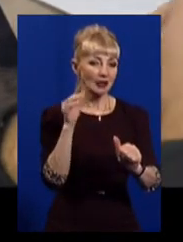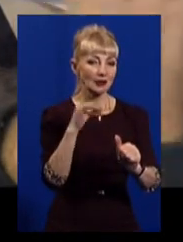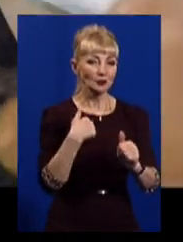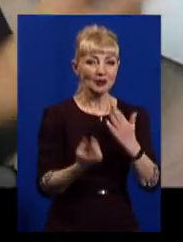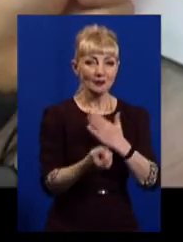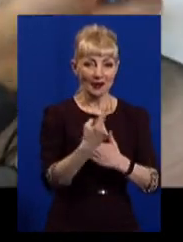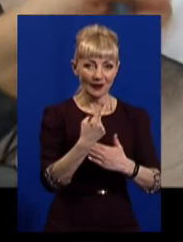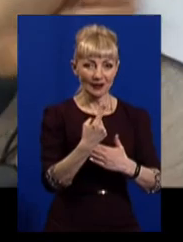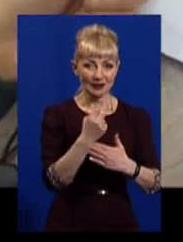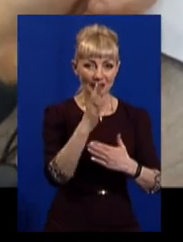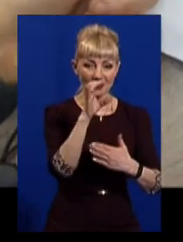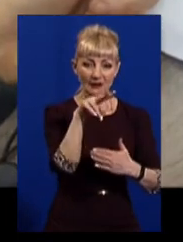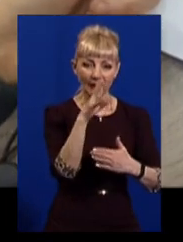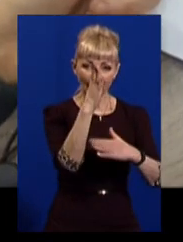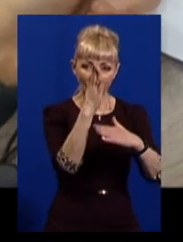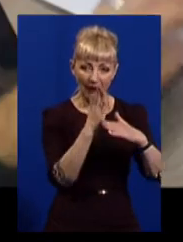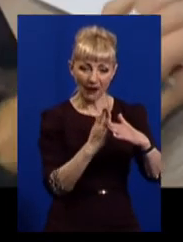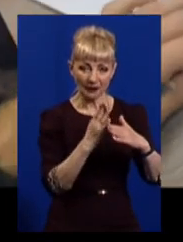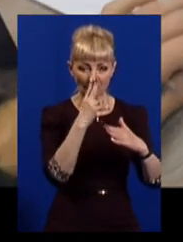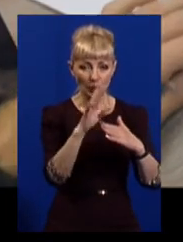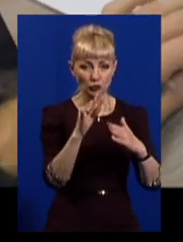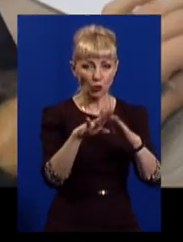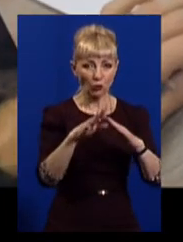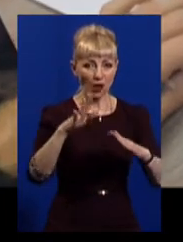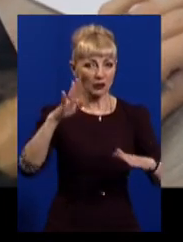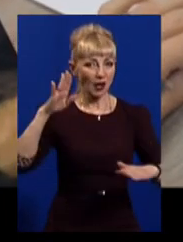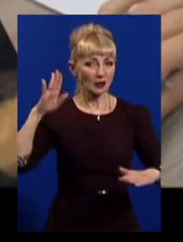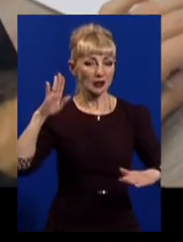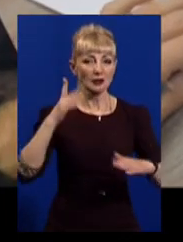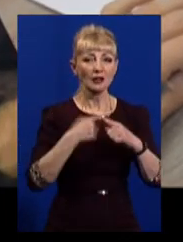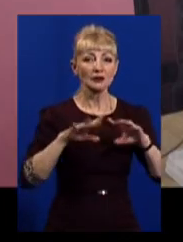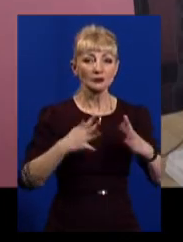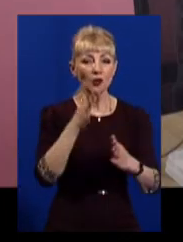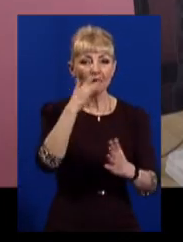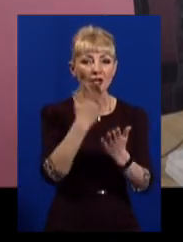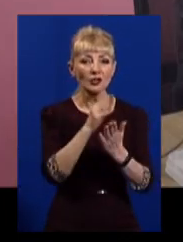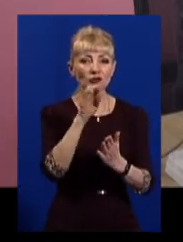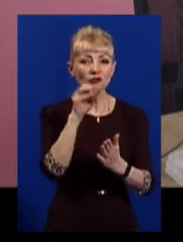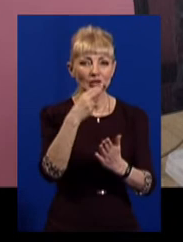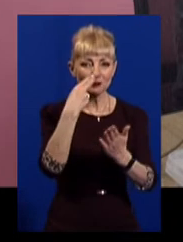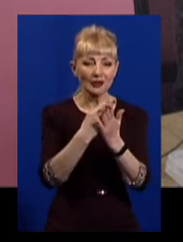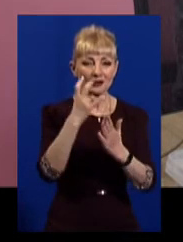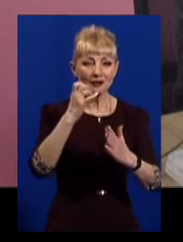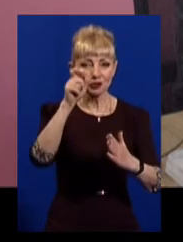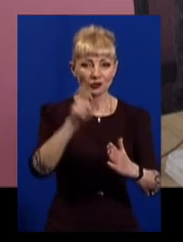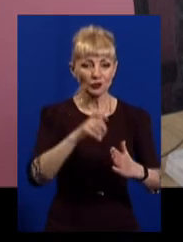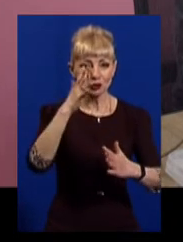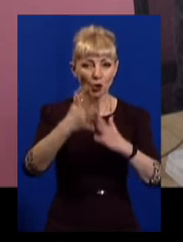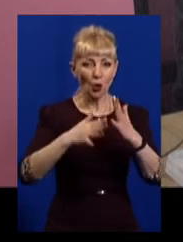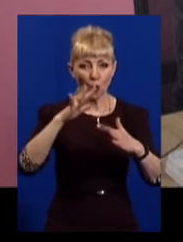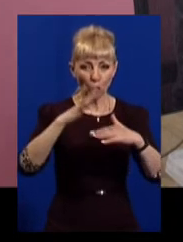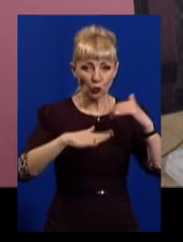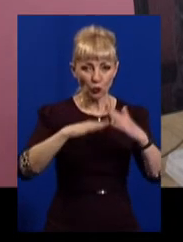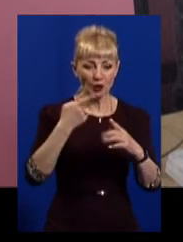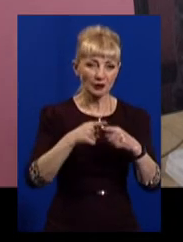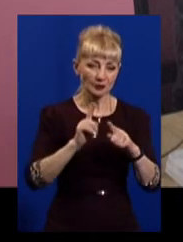складка, яка нам показує, що рука пішла назад. У цьому випадку, коли існують жести, які схожі на людські руки, це може бути не дуже смачно